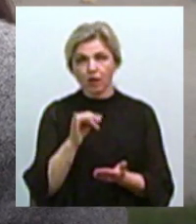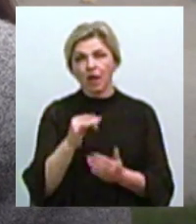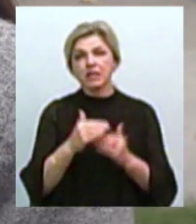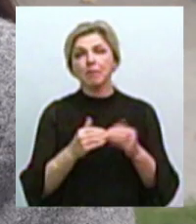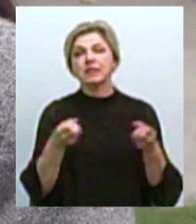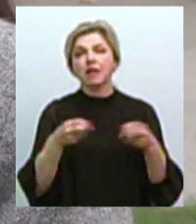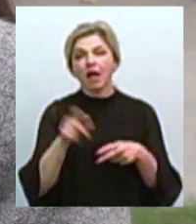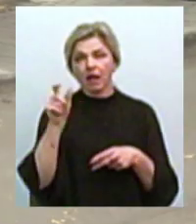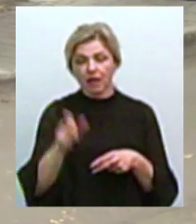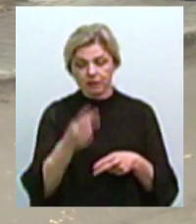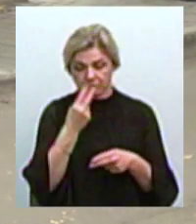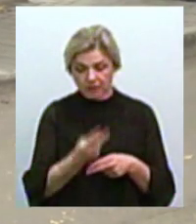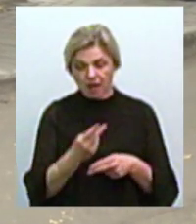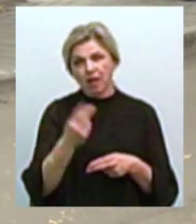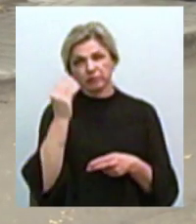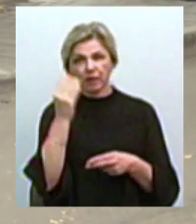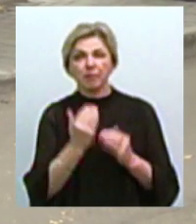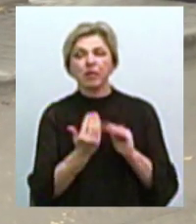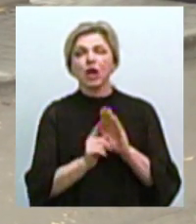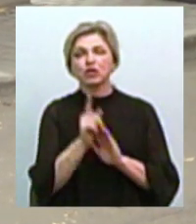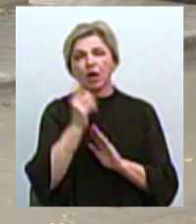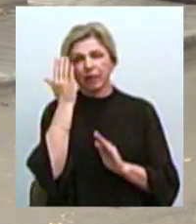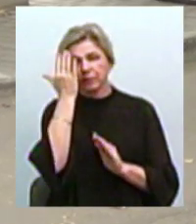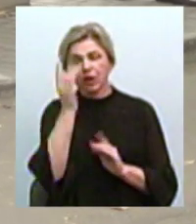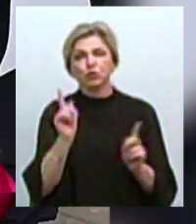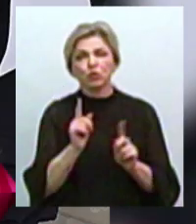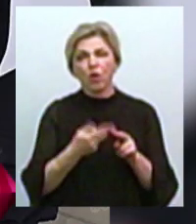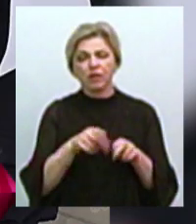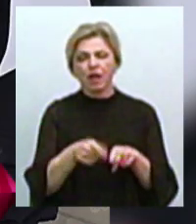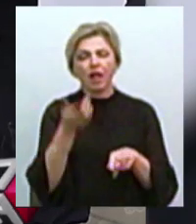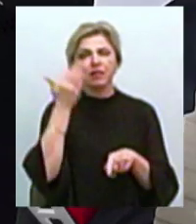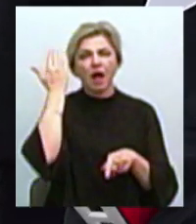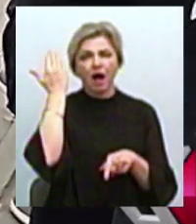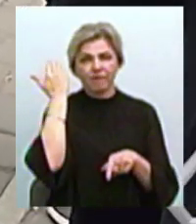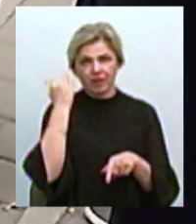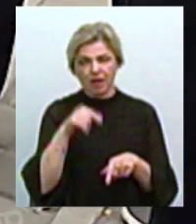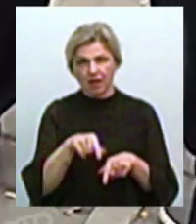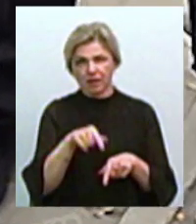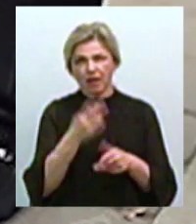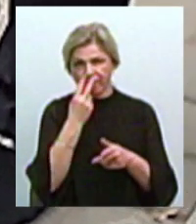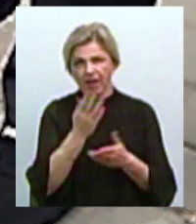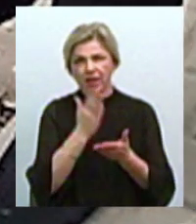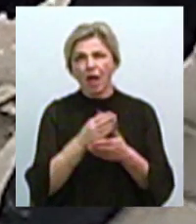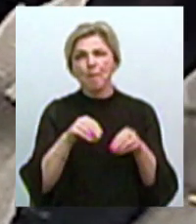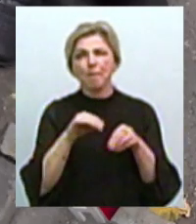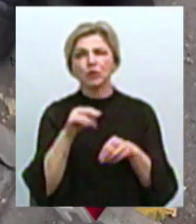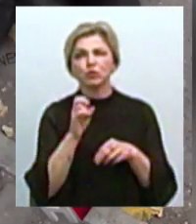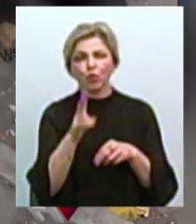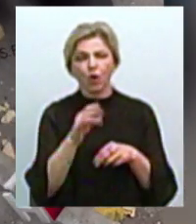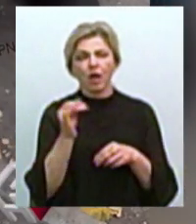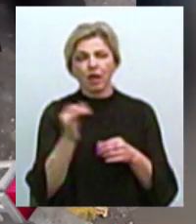до висновку, що це людський череп, він дуже давній. Для встановлення обставин і статті,